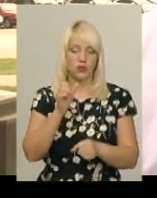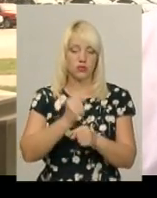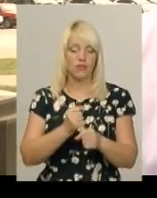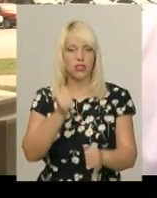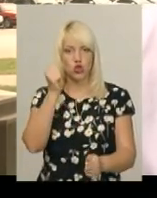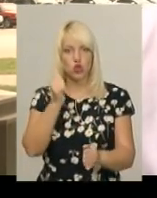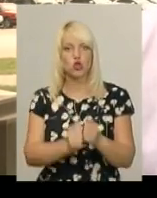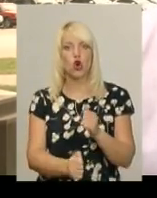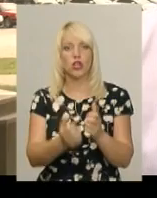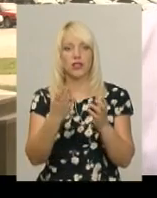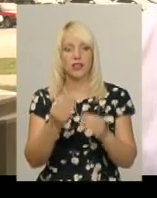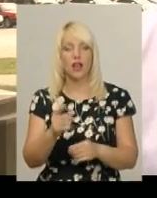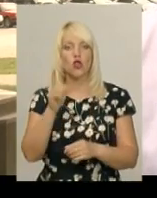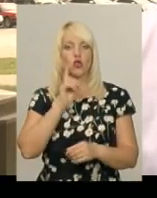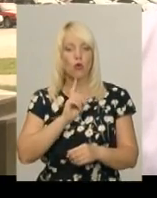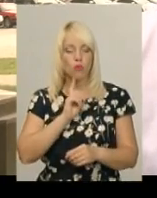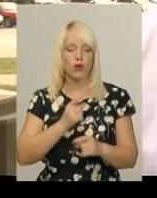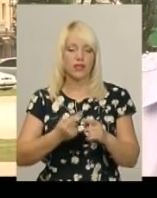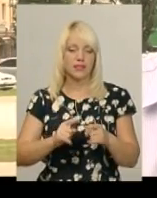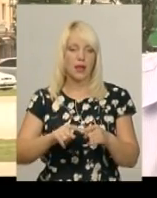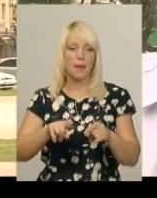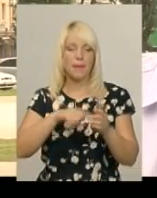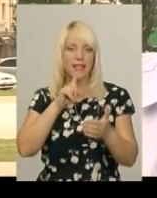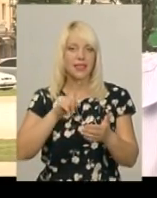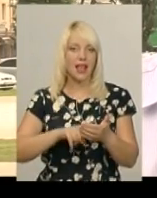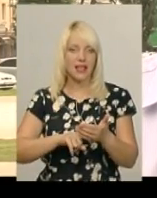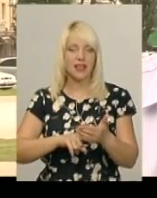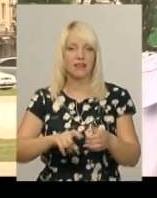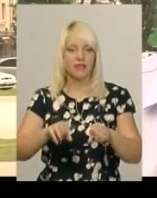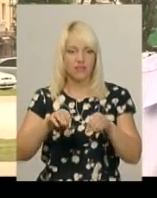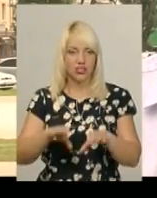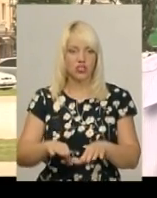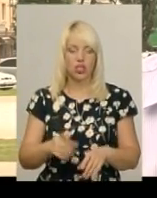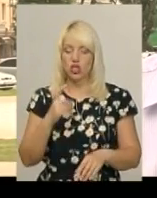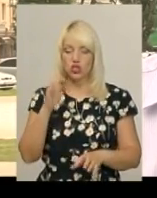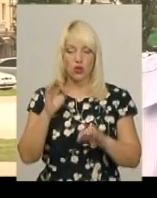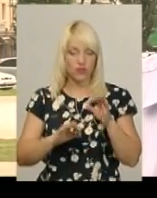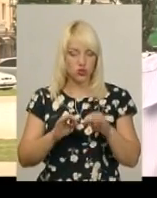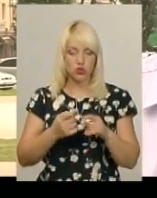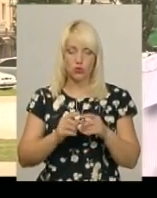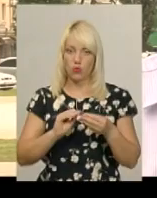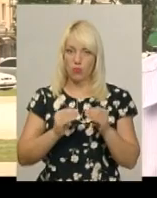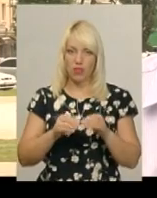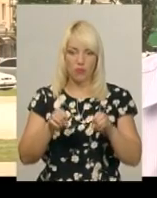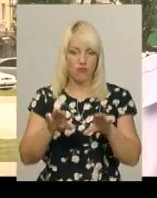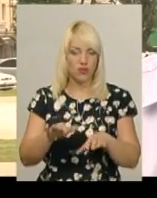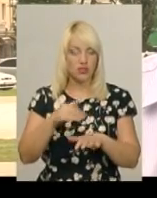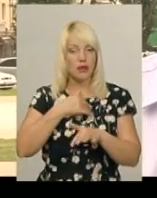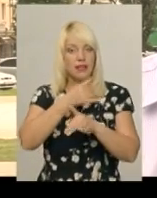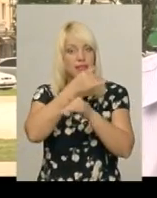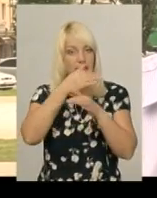допоки ми це питання не вирішимо. Сто відсотково вирішити цю проблему ми не зможемо в